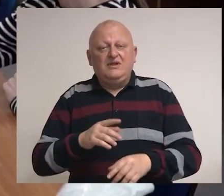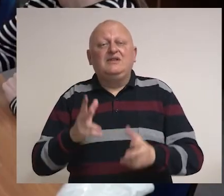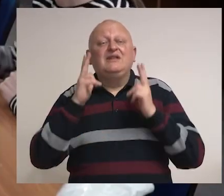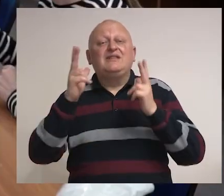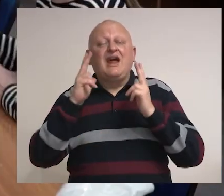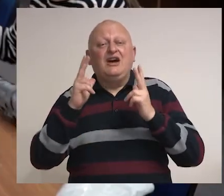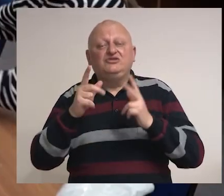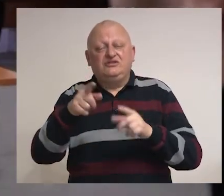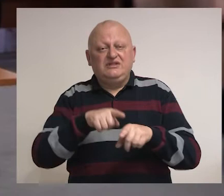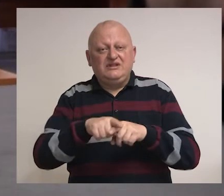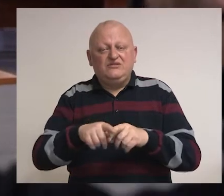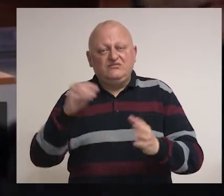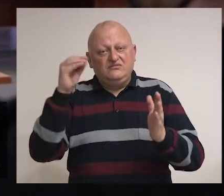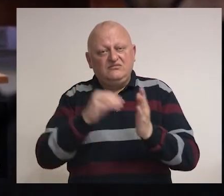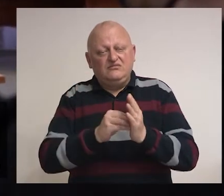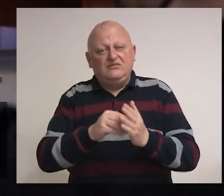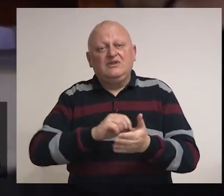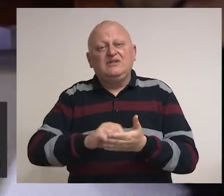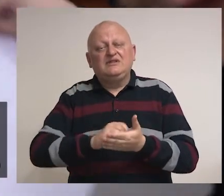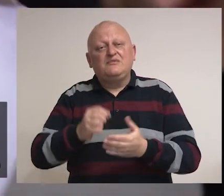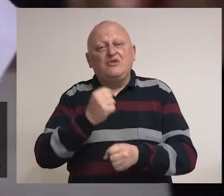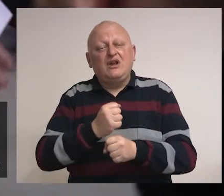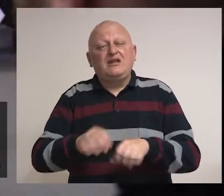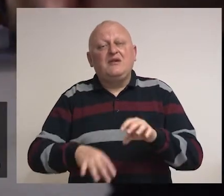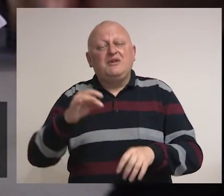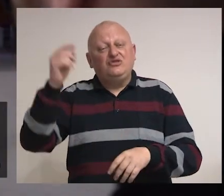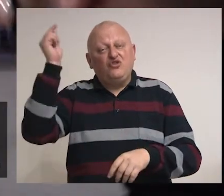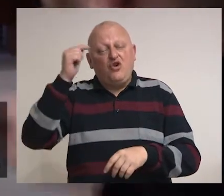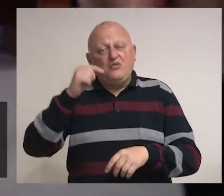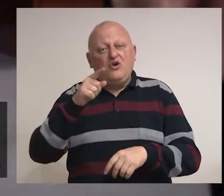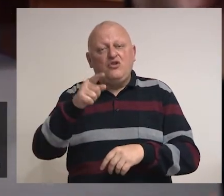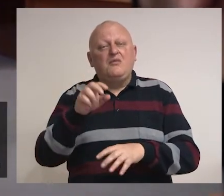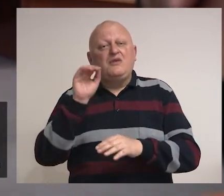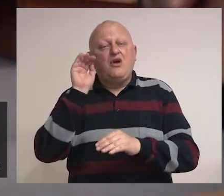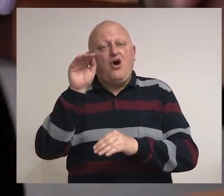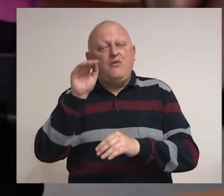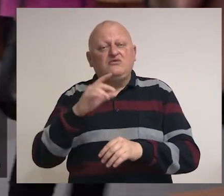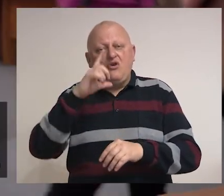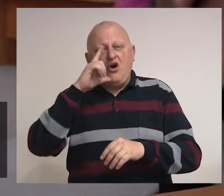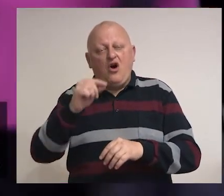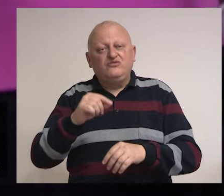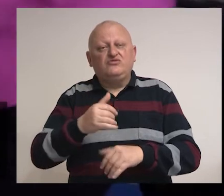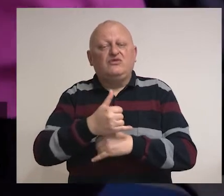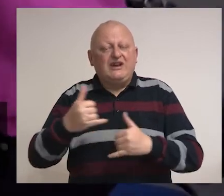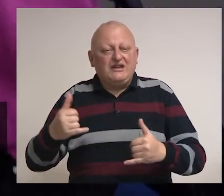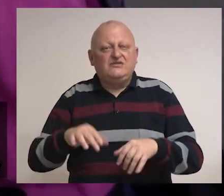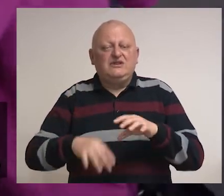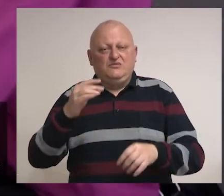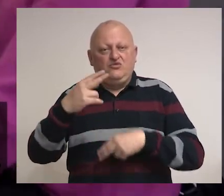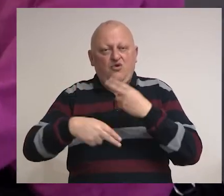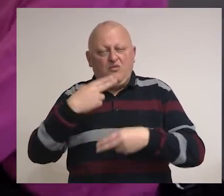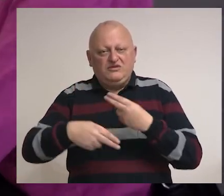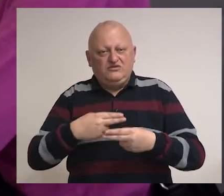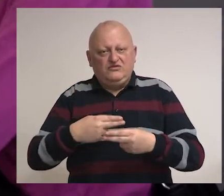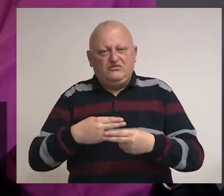insistirajte da se iste evidentiraju u zapisniku radu biračkog odbora i o tome obavijestite opštinsku, gradsku izbornu